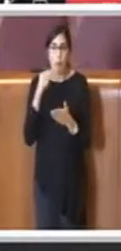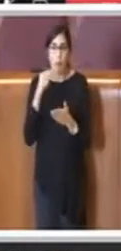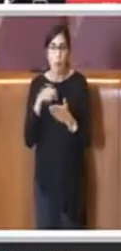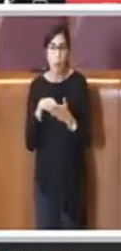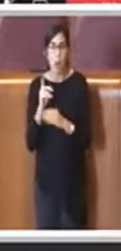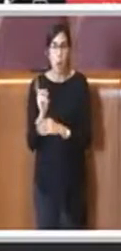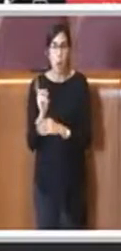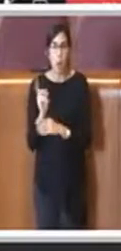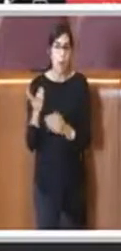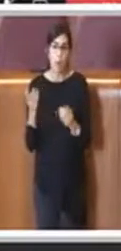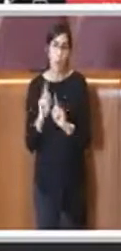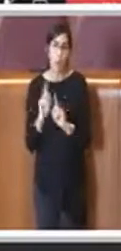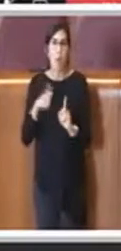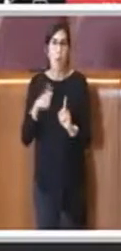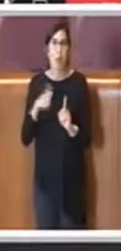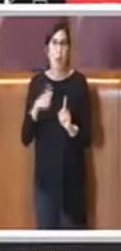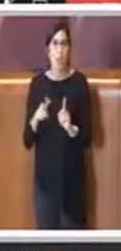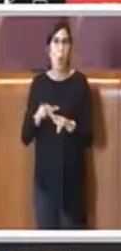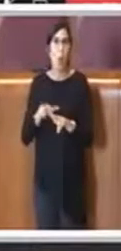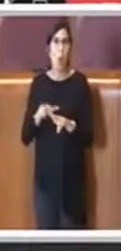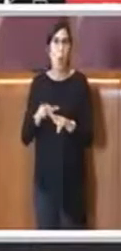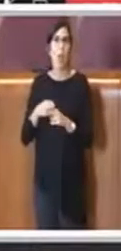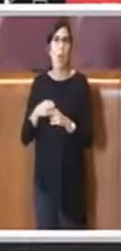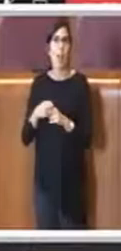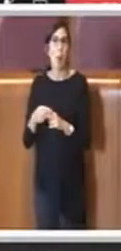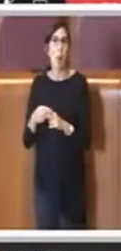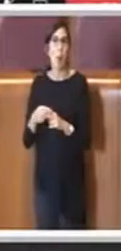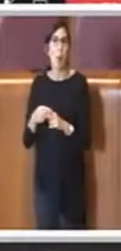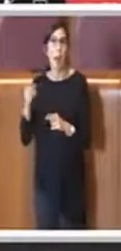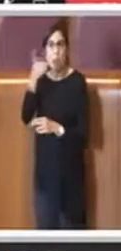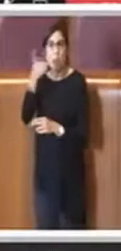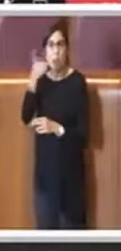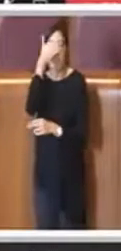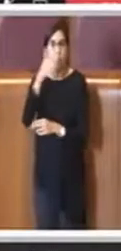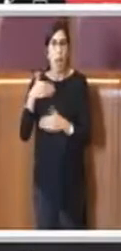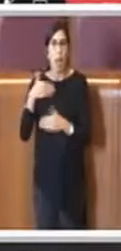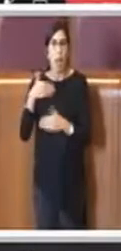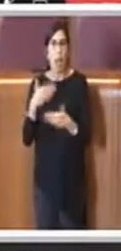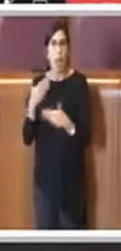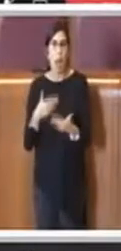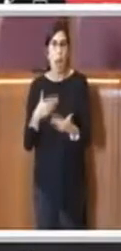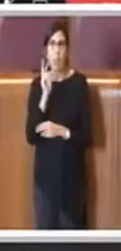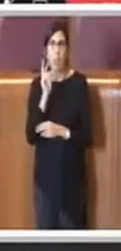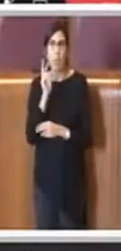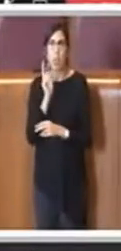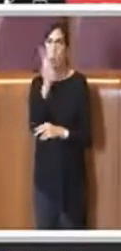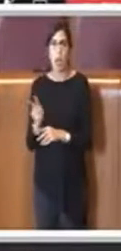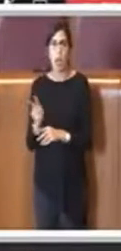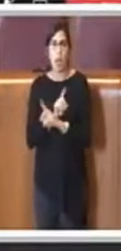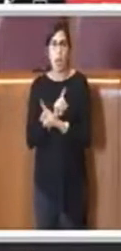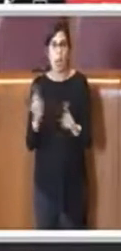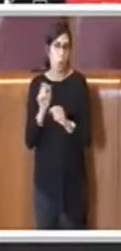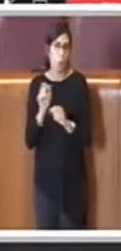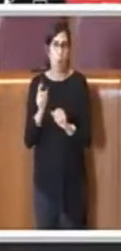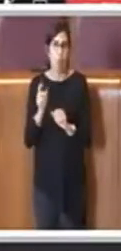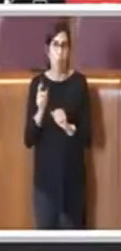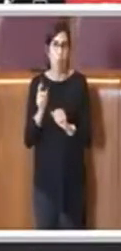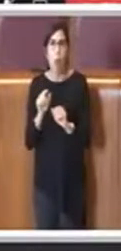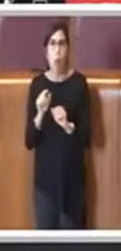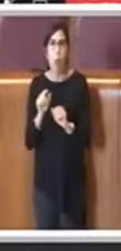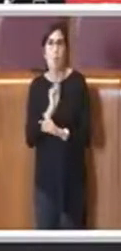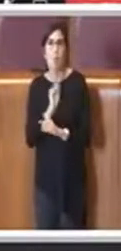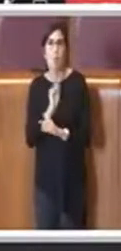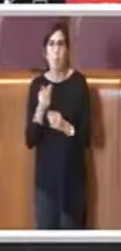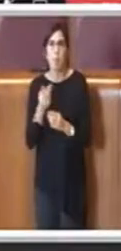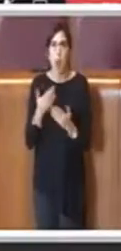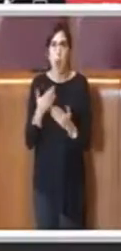il Comune di Roma non può agire ciecamente senza cognizione di causa chiedendo un